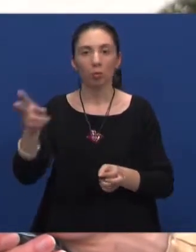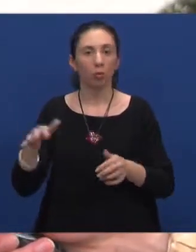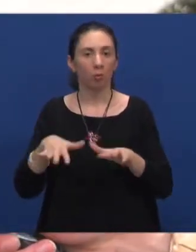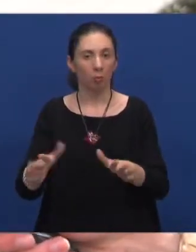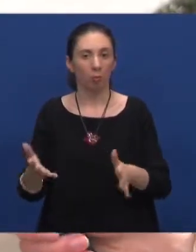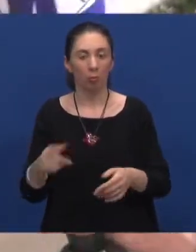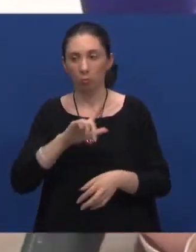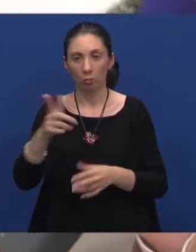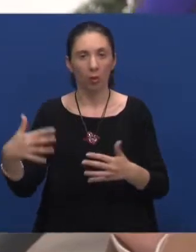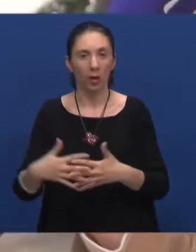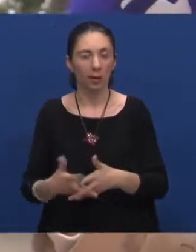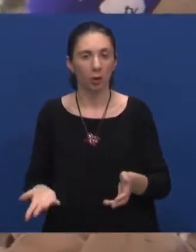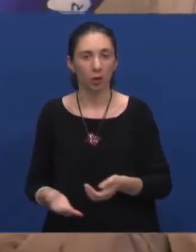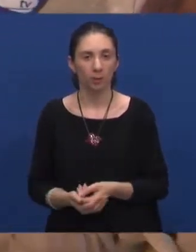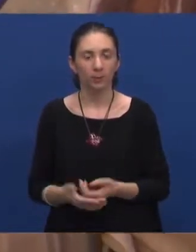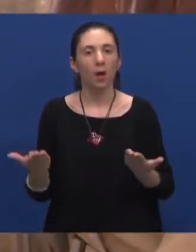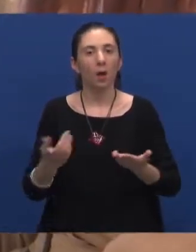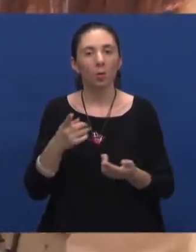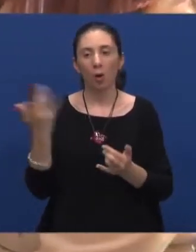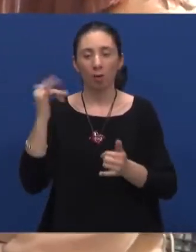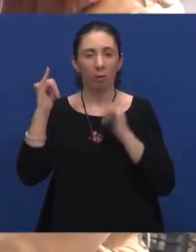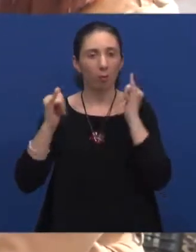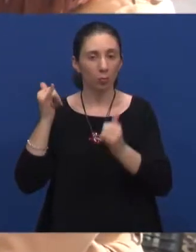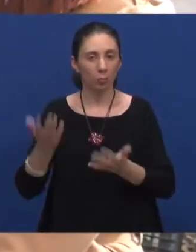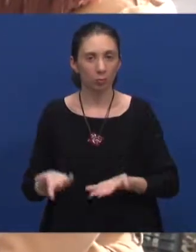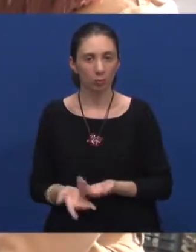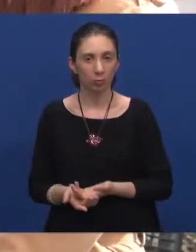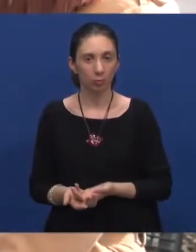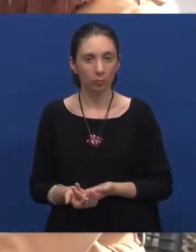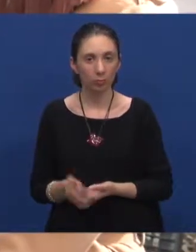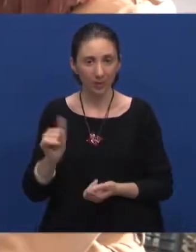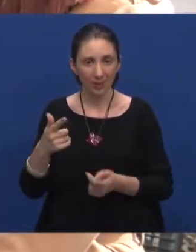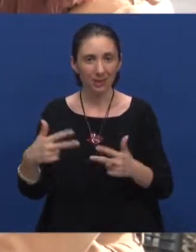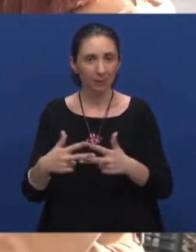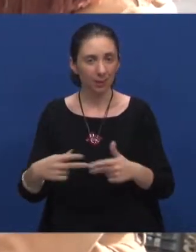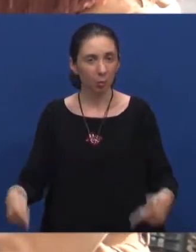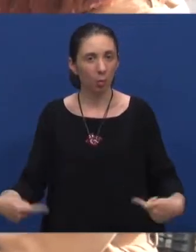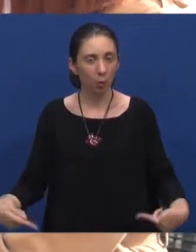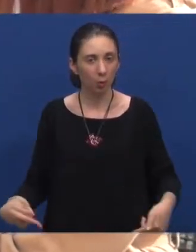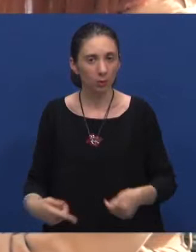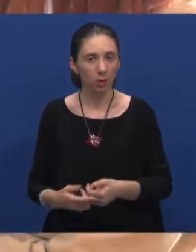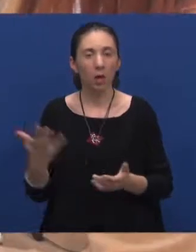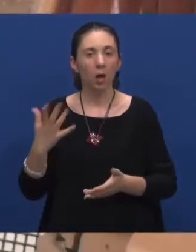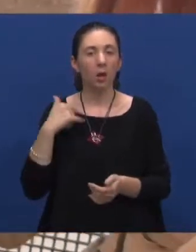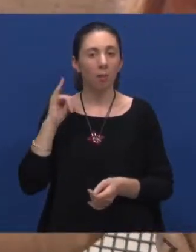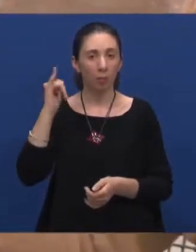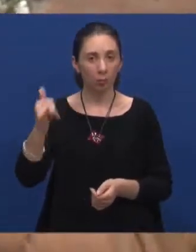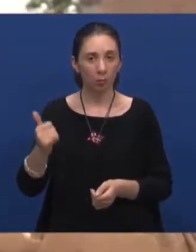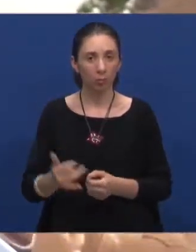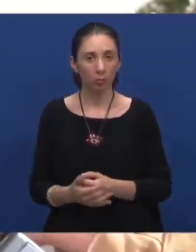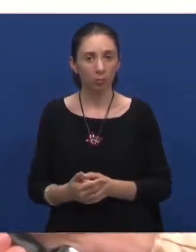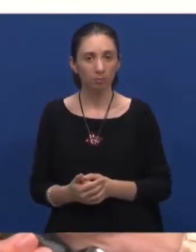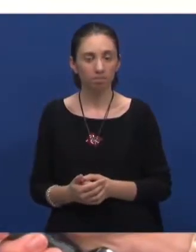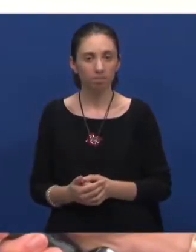građana. A kako je to kad putuješ? Je li ti smetaju kolica? Kad putujem, pa